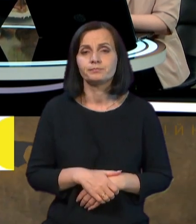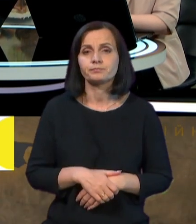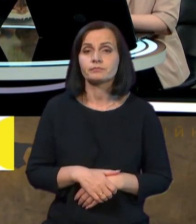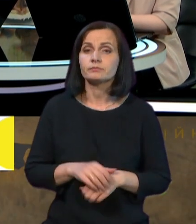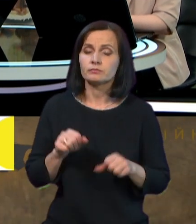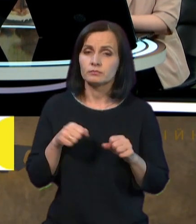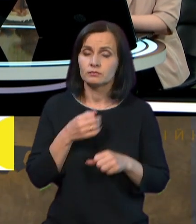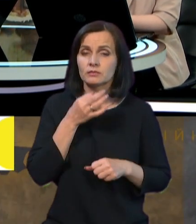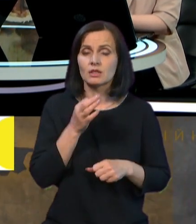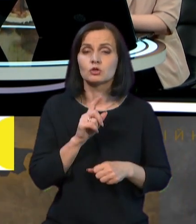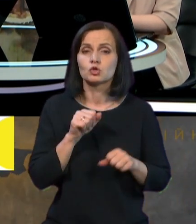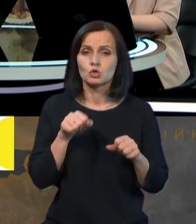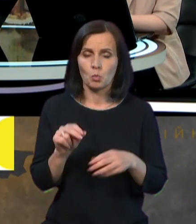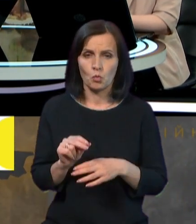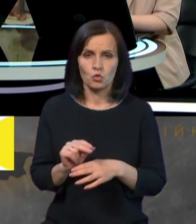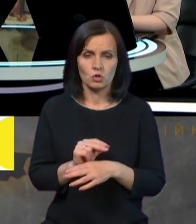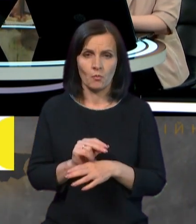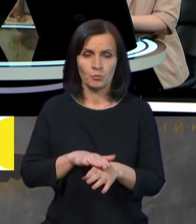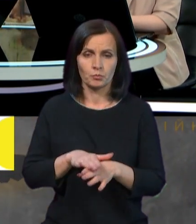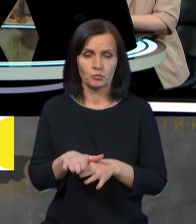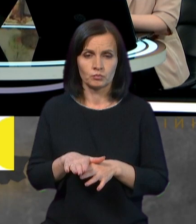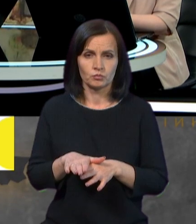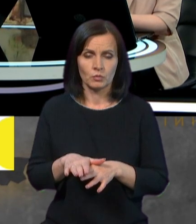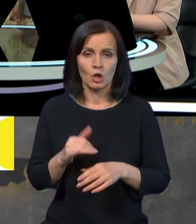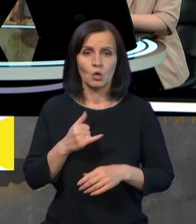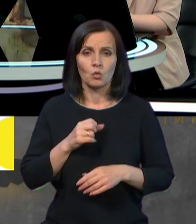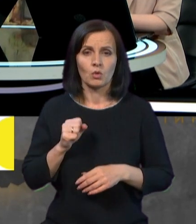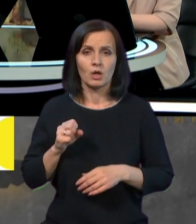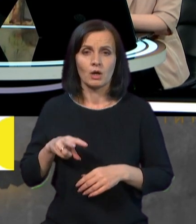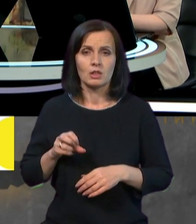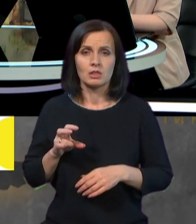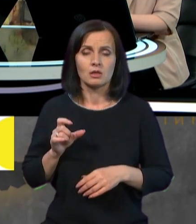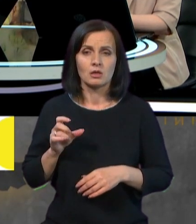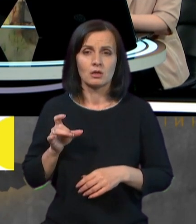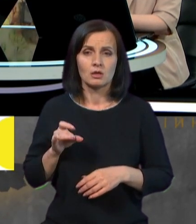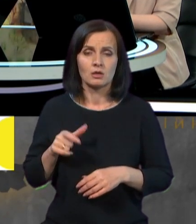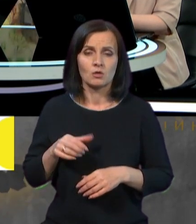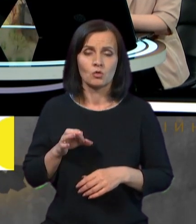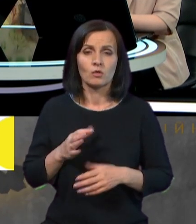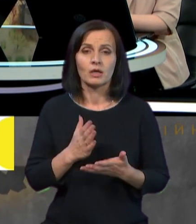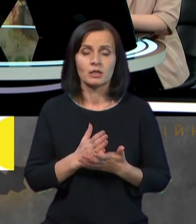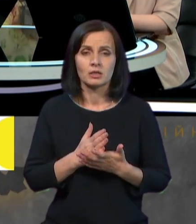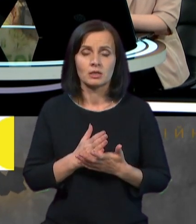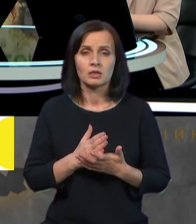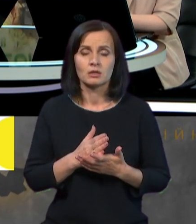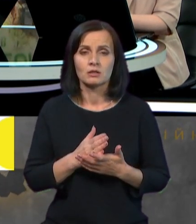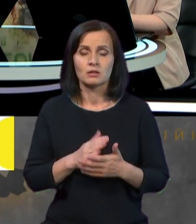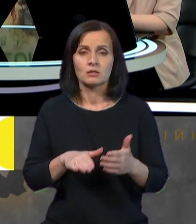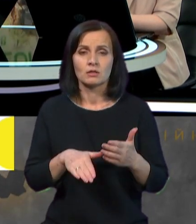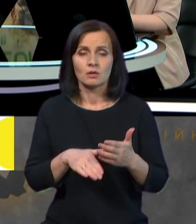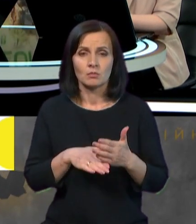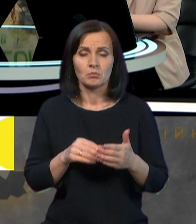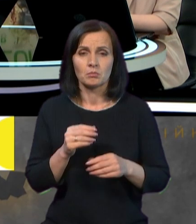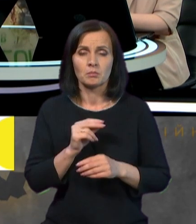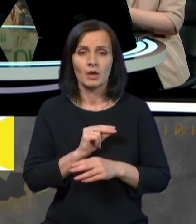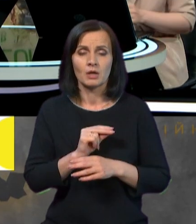можна сказати, що можна вилікуватися. У нас, у алергологів, є такий чудовий метод лікування, який називається алергенспецифічна